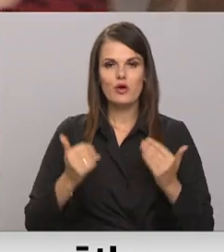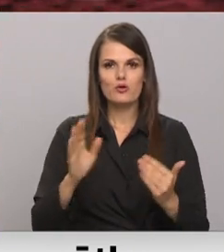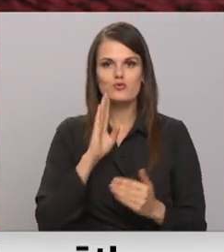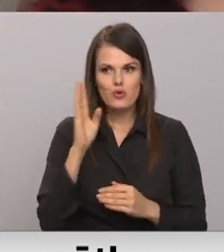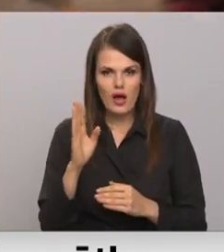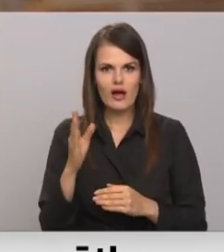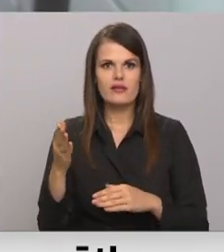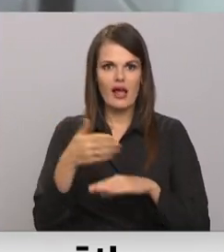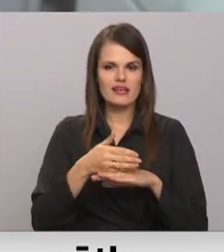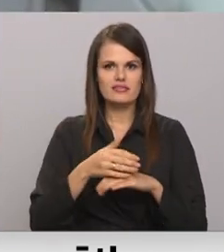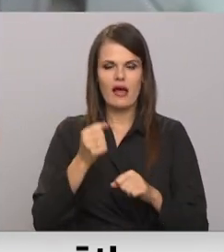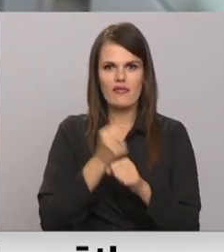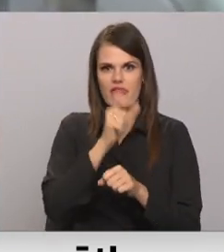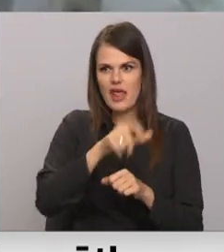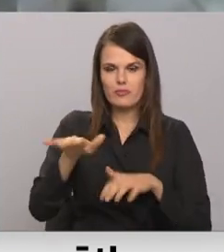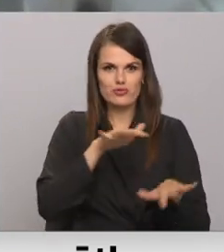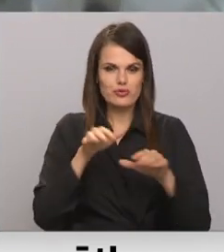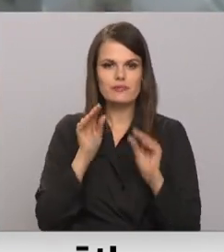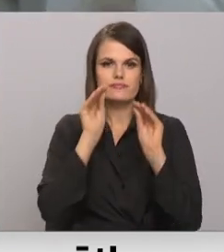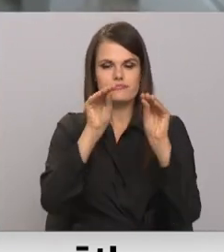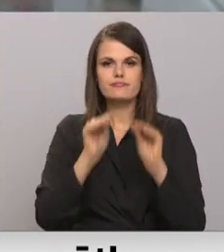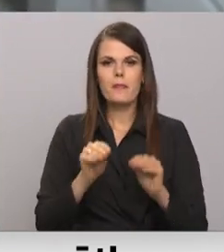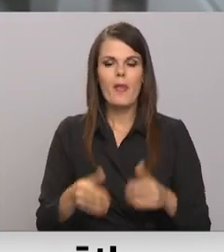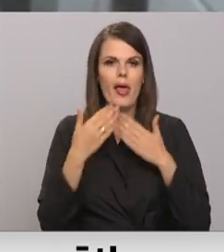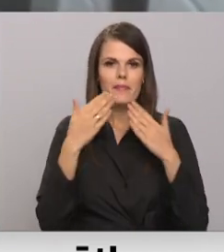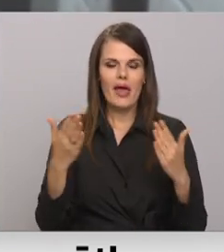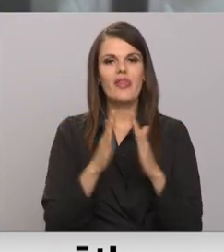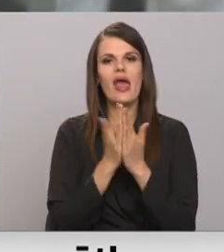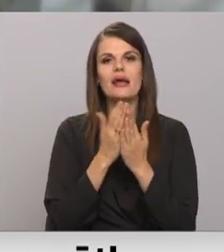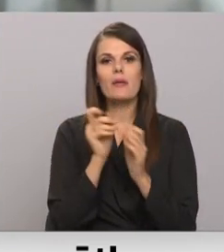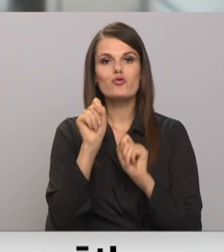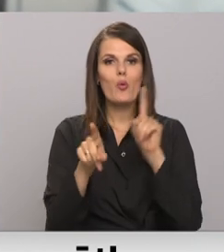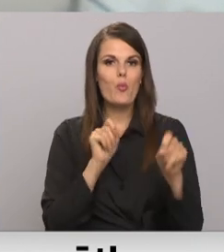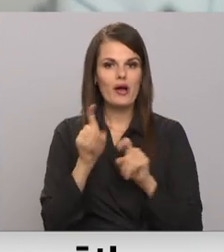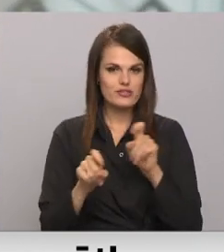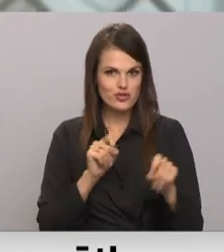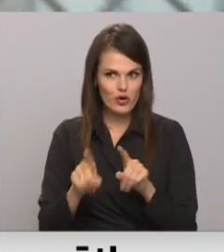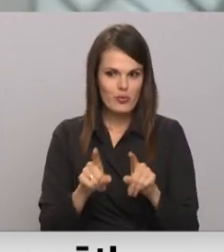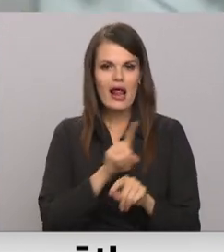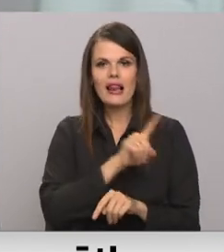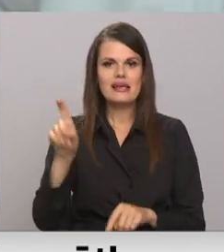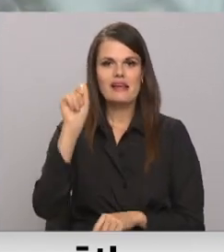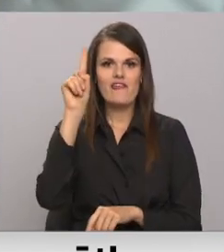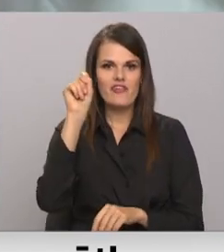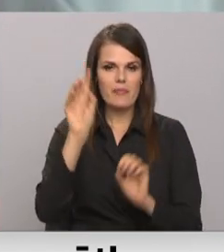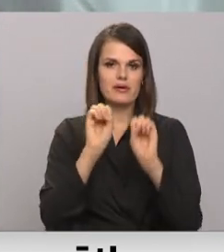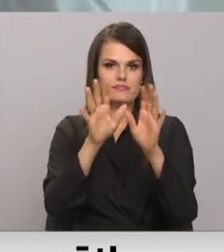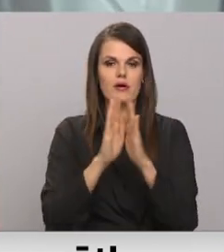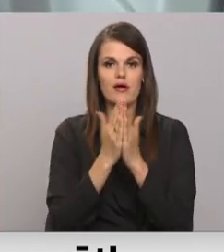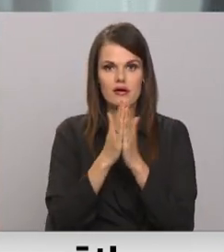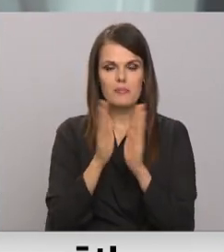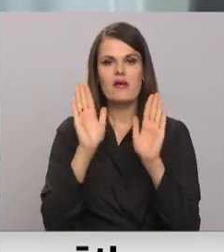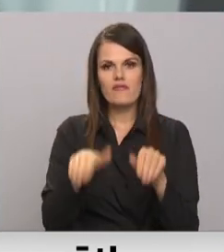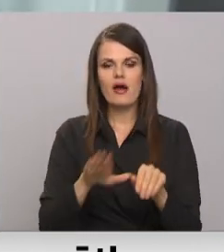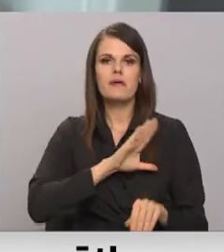aizstāja darbaņieku rosība, jo pakumātā tiek ielikti pēdējie grāmatu pasūtījumi. Tos bibliotekā ar sveicu līdz pulkstens 11. kad lasītāju